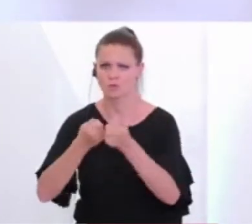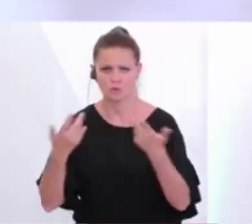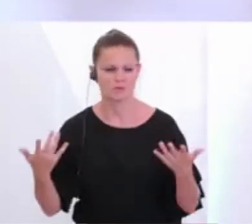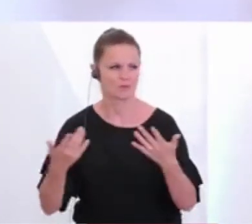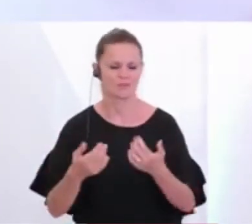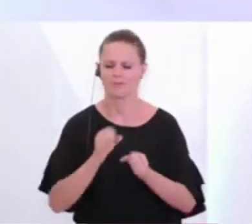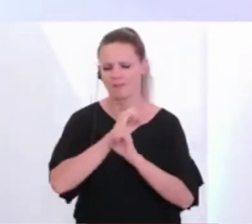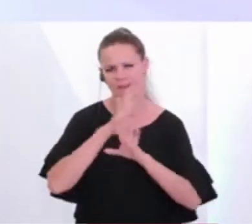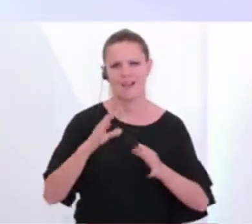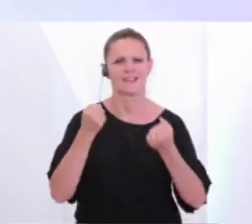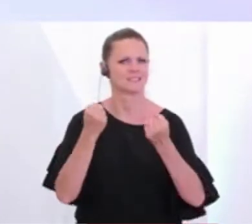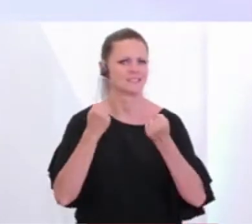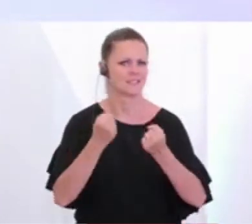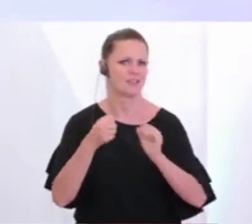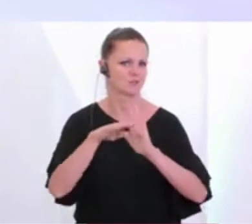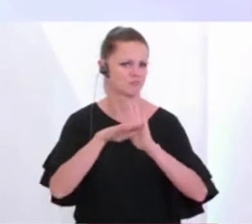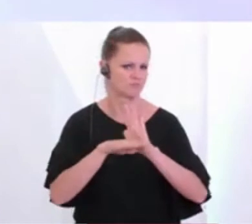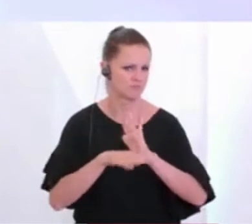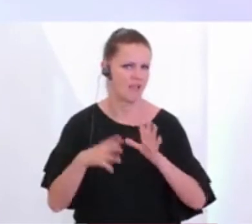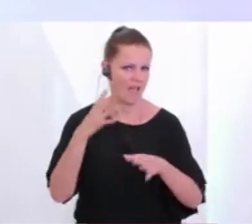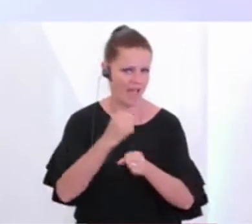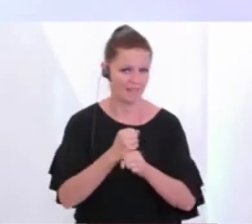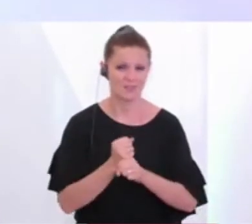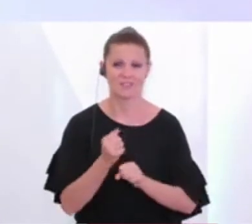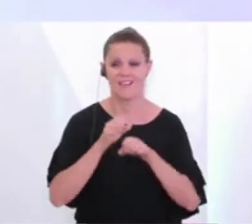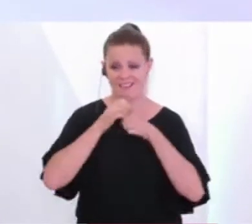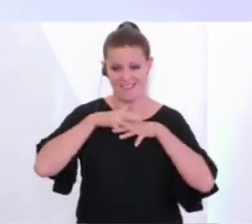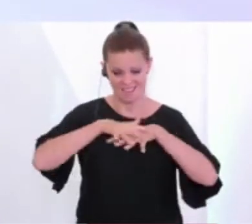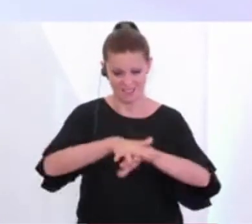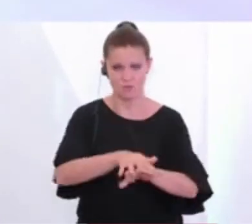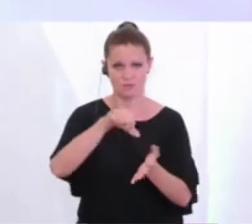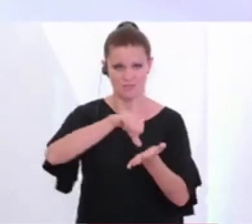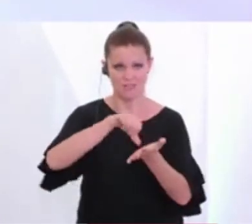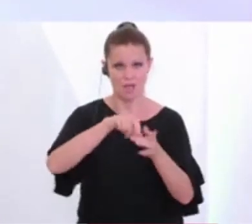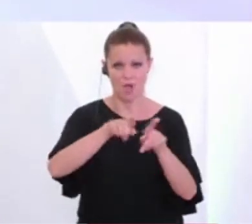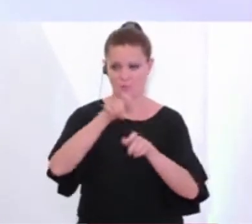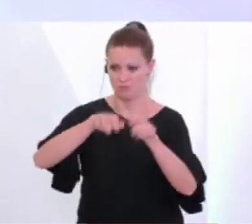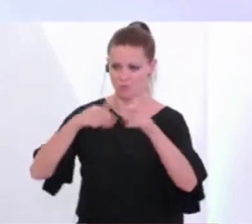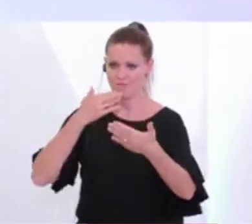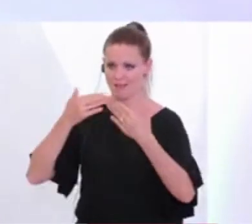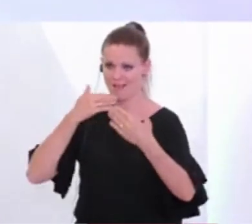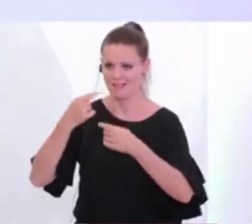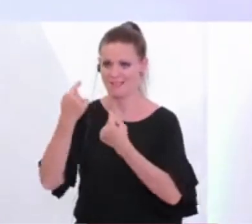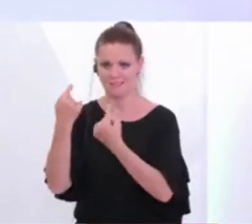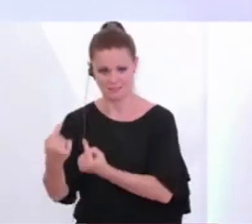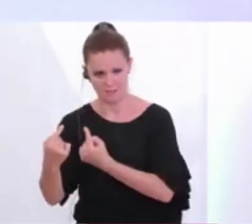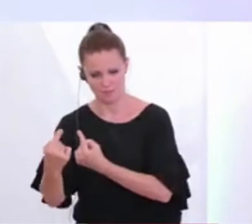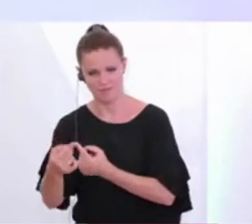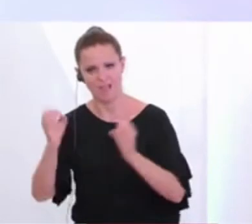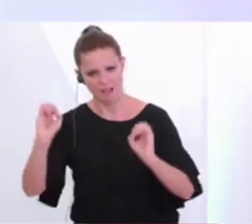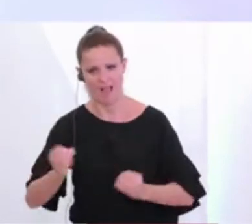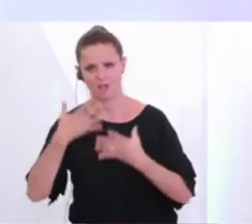Sicherheitsvorkehrungen und in diesen Integrationszentren werden auch unsere Beraterinnen und Berater über die aktuellen